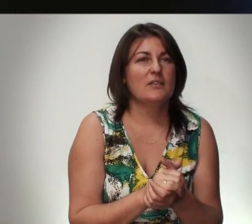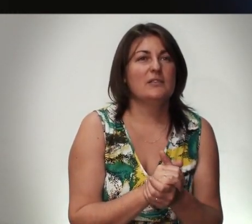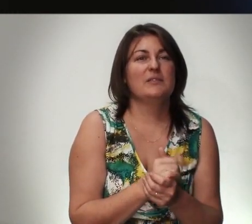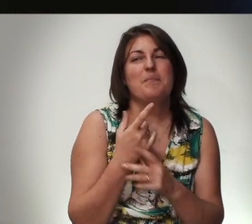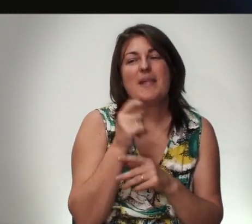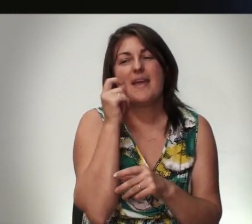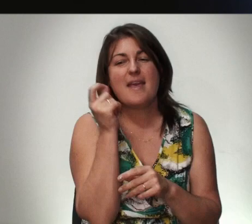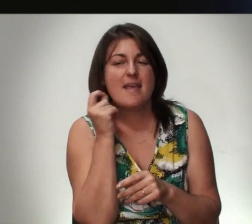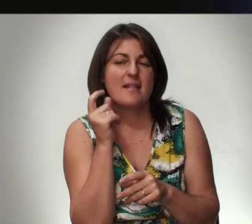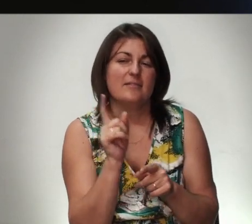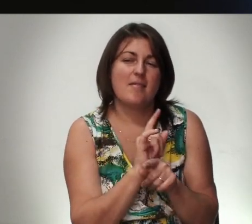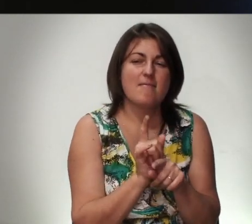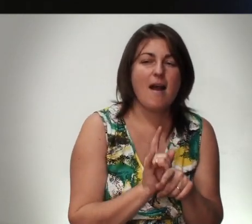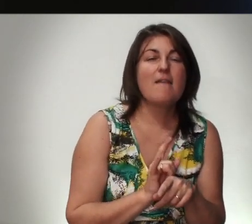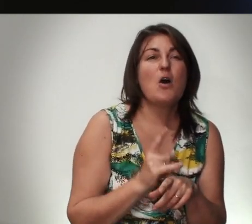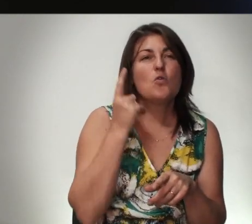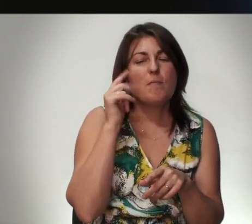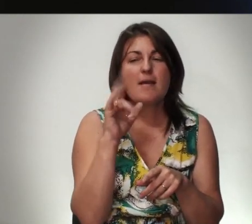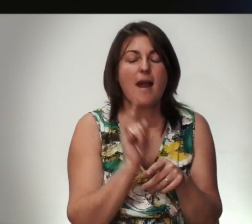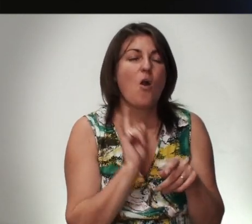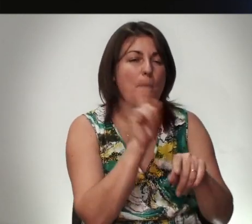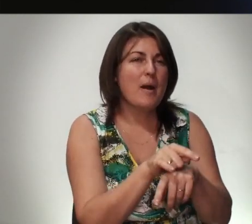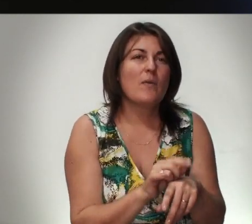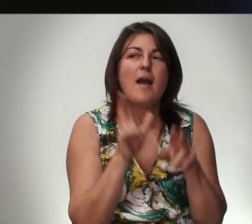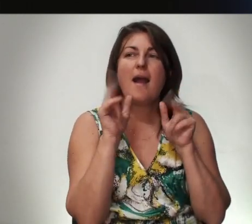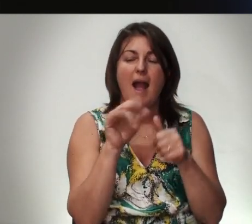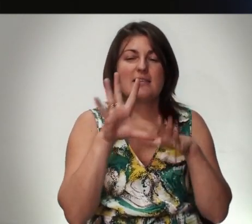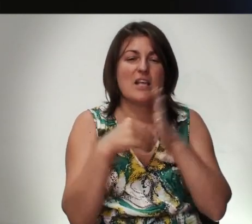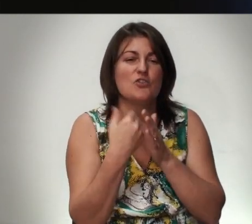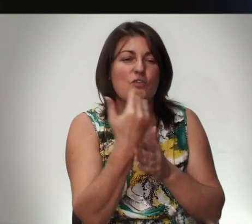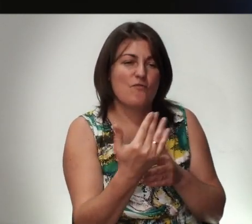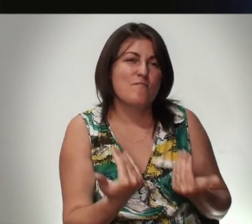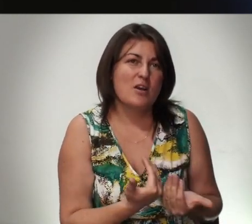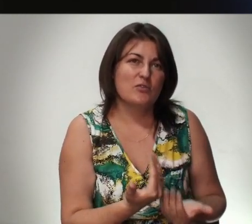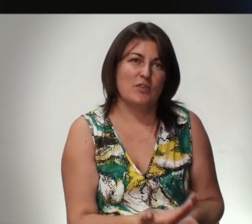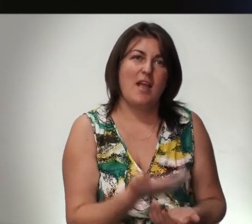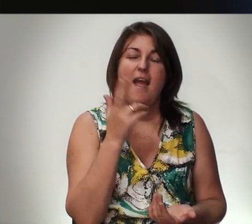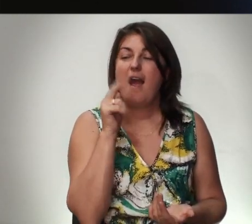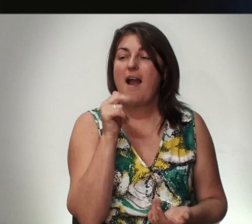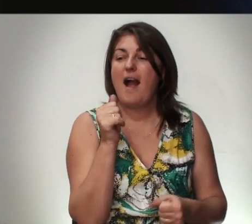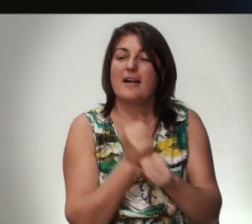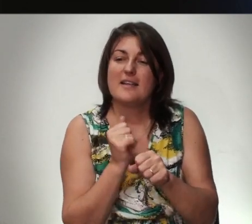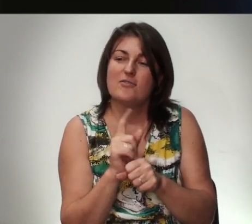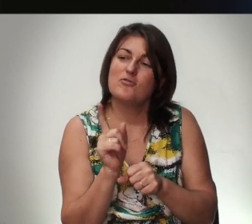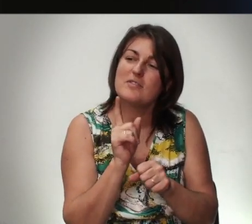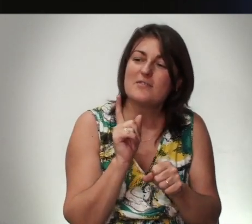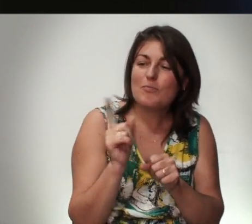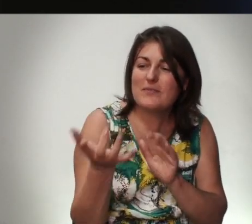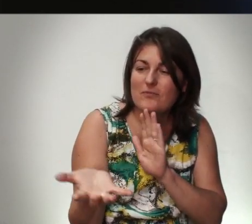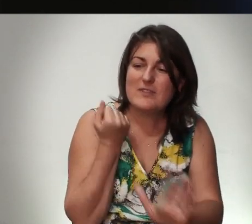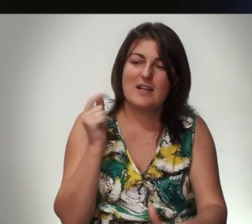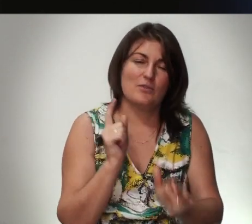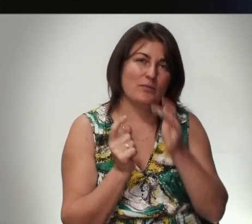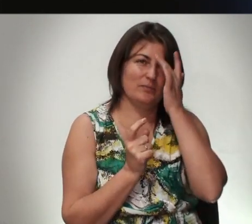Хитрый Лукавый Думать Как Обынуть Как За счет Твой Прожить Как Где Что-то Тебя Взять